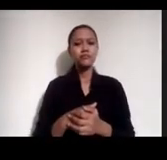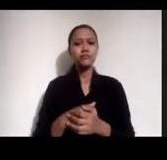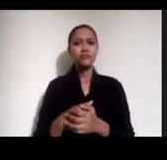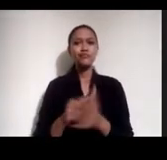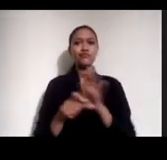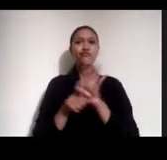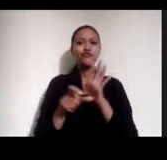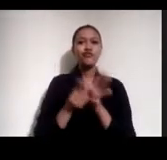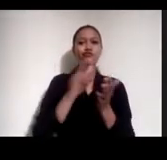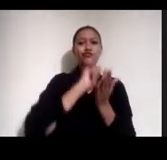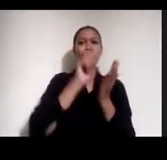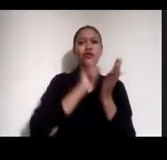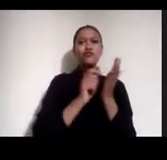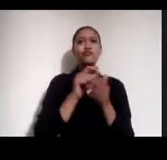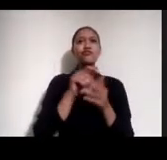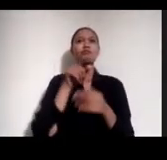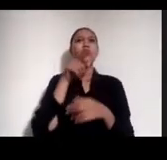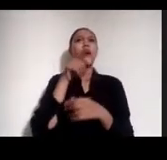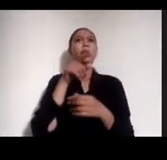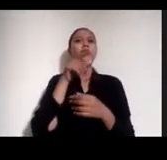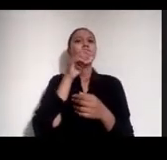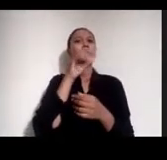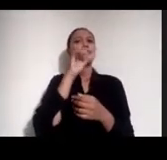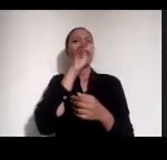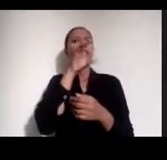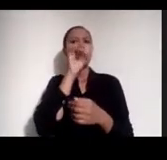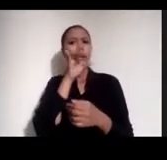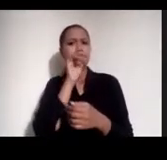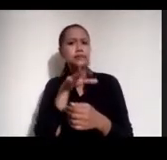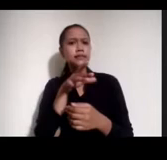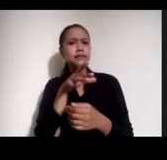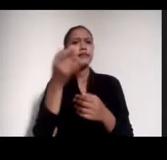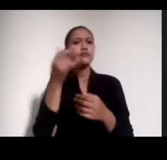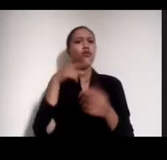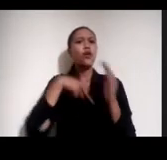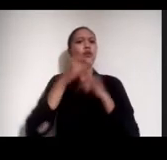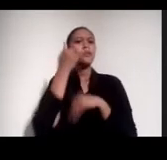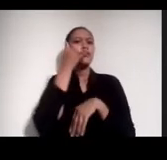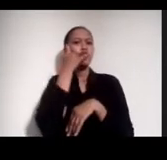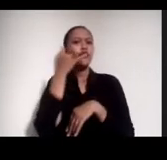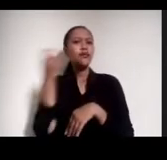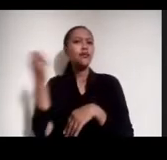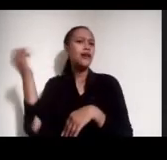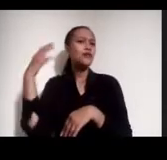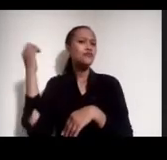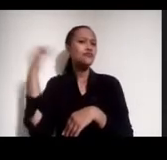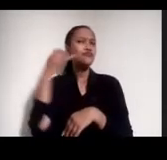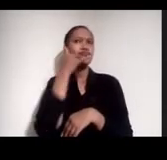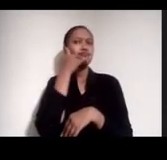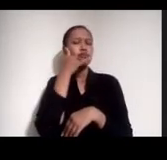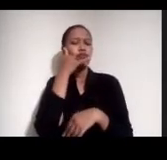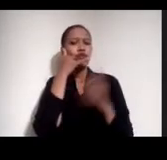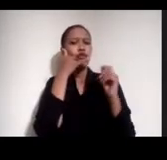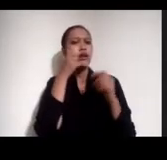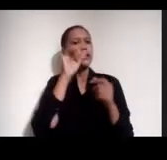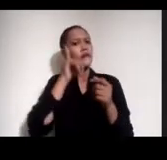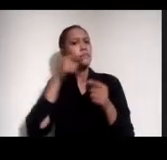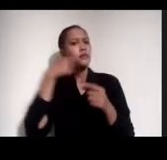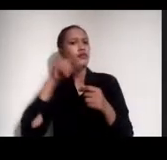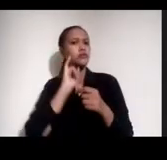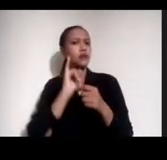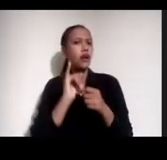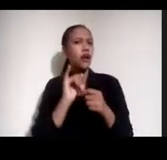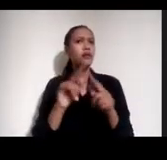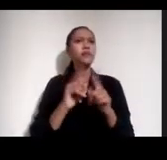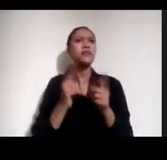omongan itu Nelfonar sumber begitu kan Mungkin sekarang masih ada Tapi ada juga di masa yang sekarang kita hadapi Dan mungkin di masa depan